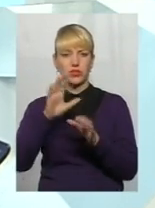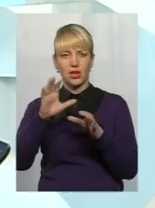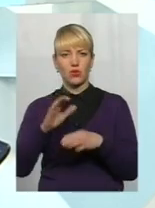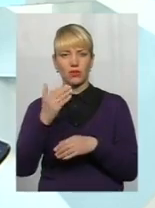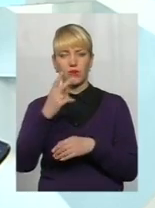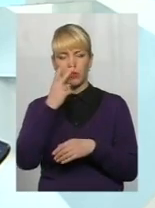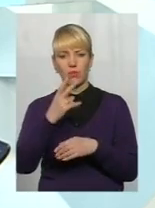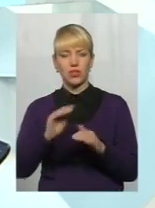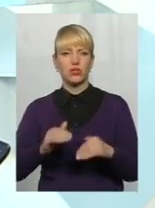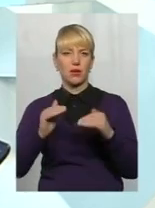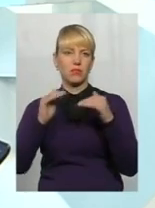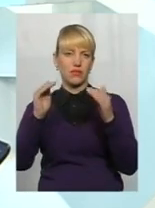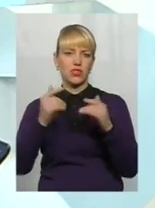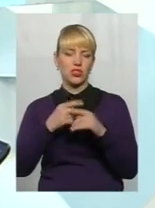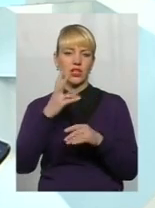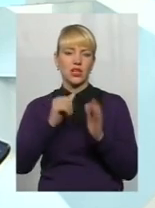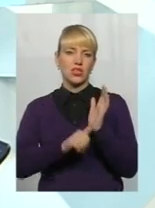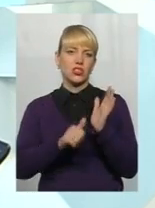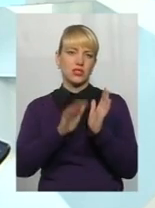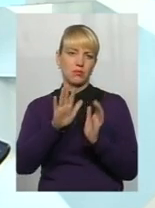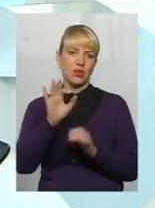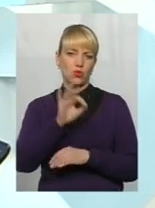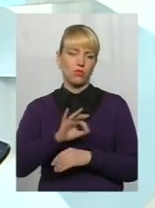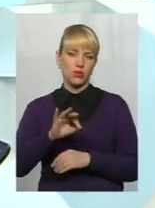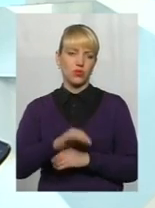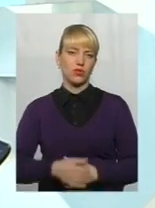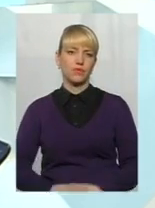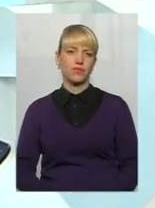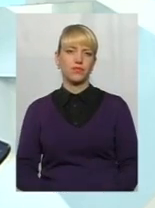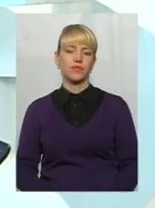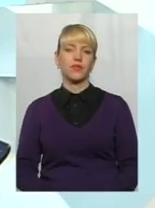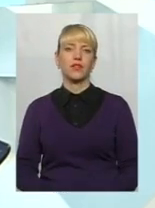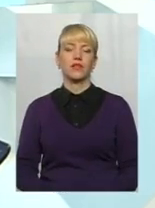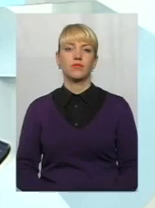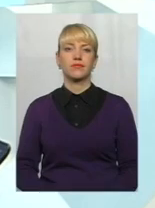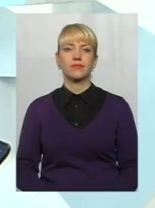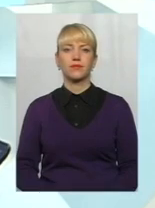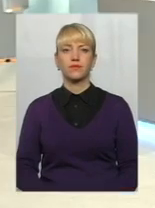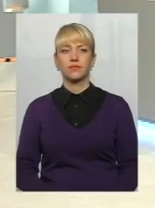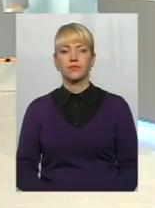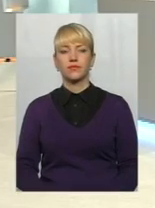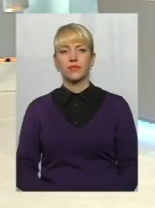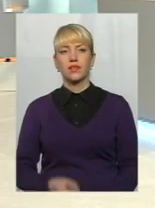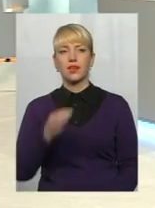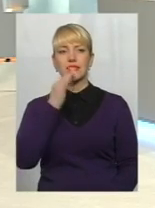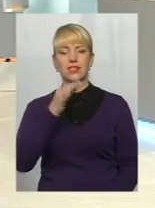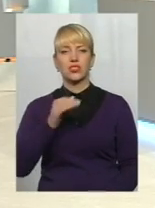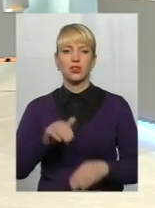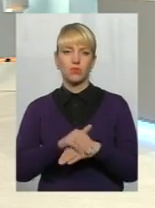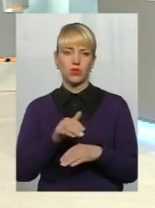підвищення на 65 копійок. Дякую за відповідь. Скажіть, будь ласка,